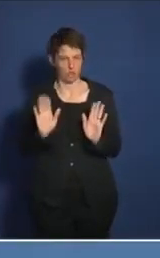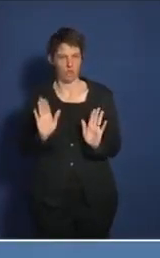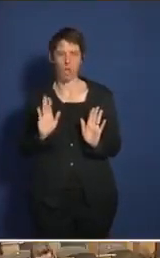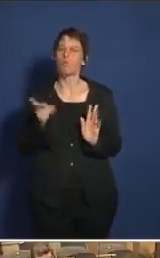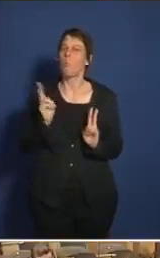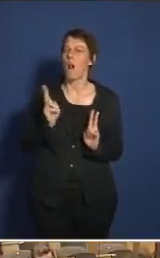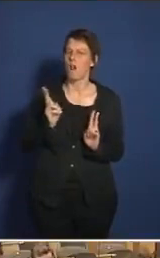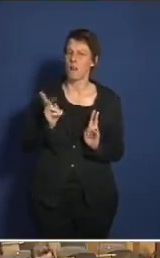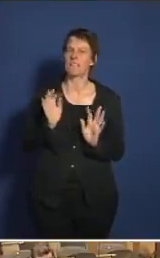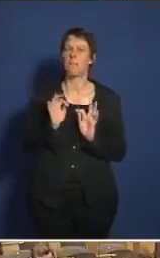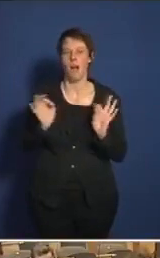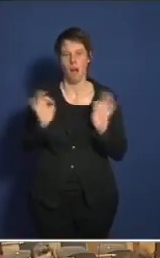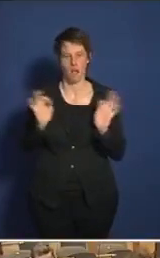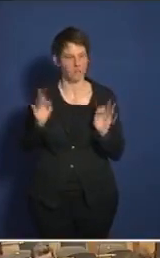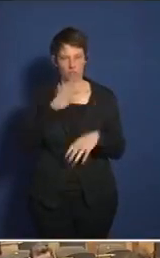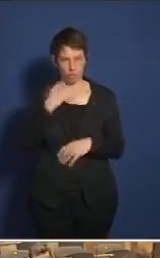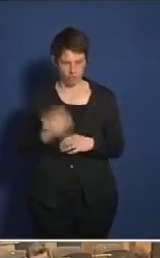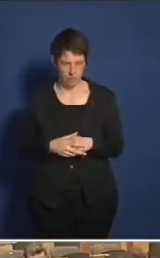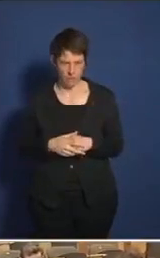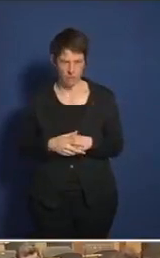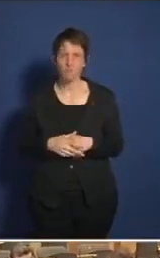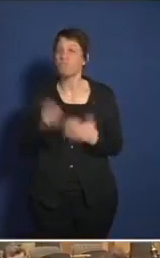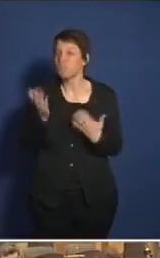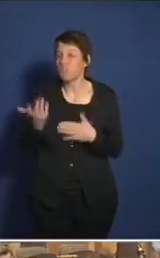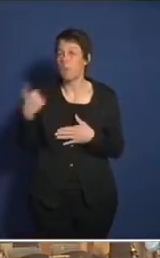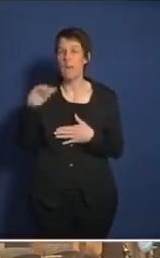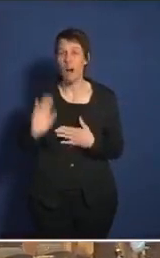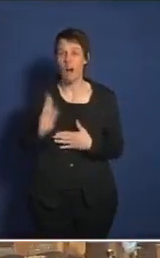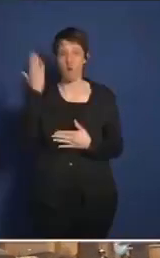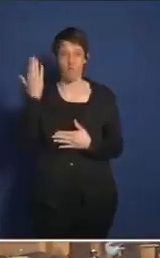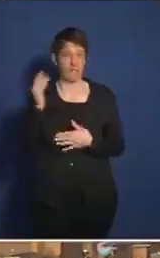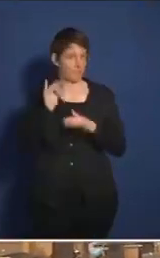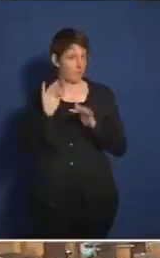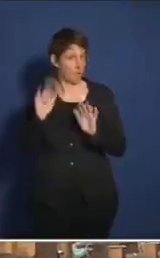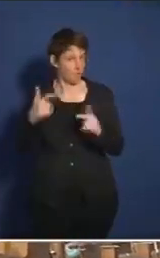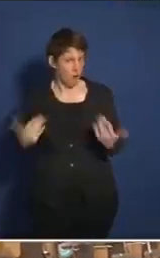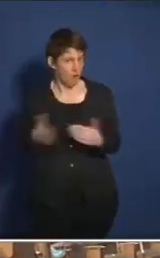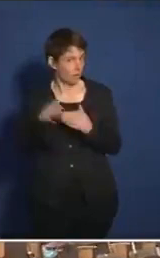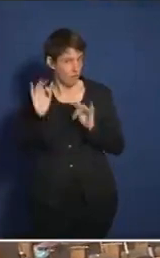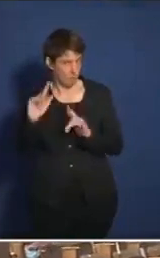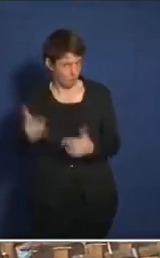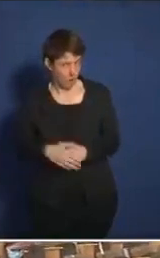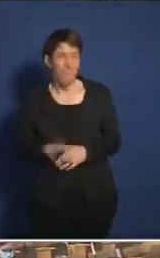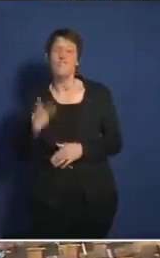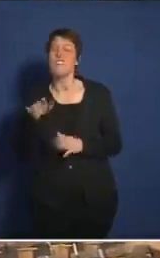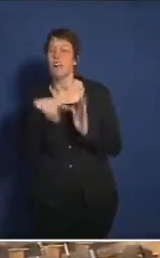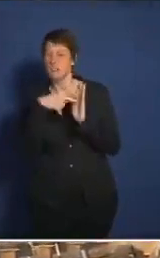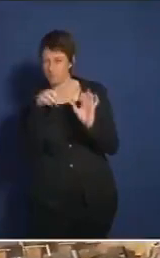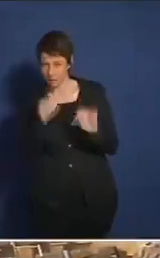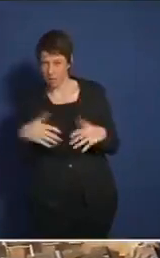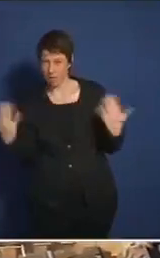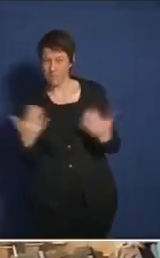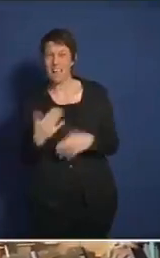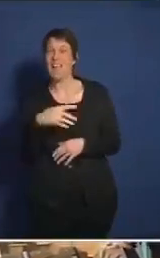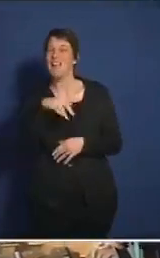Natur. Und es gibt ansonsten keine Auffälligkeiten. Vielleicht kann ich darauf hinweisen, dass bei dem